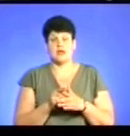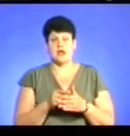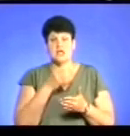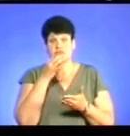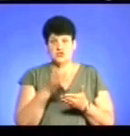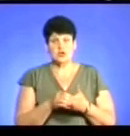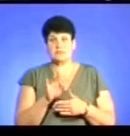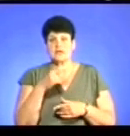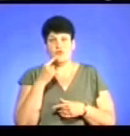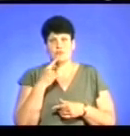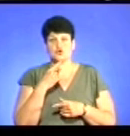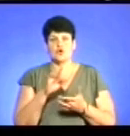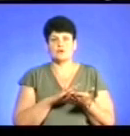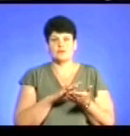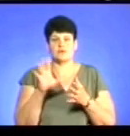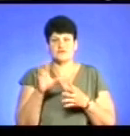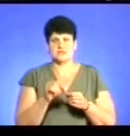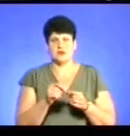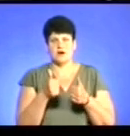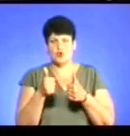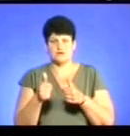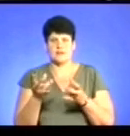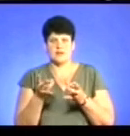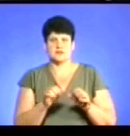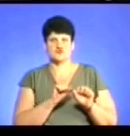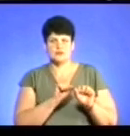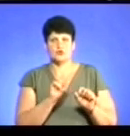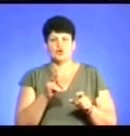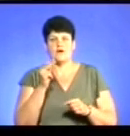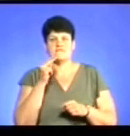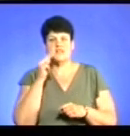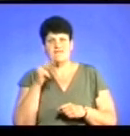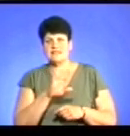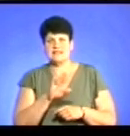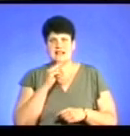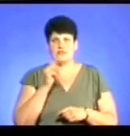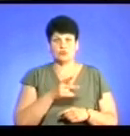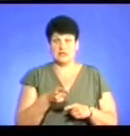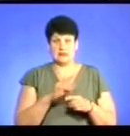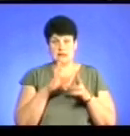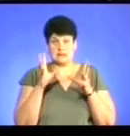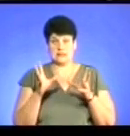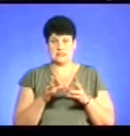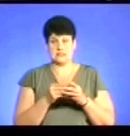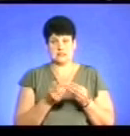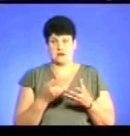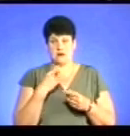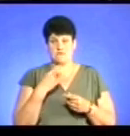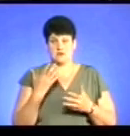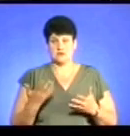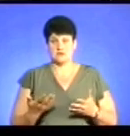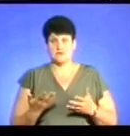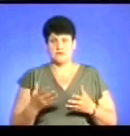що все роми такі хороші, давайте будемо їх захищати, і тих, хто виноват, і тих, хто не виновен. Але так нельзя обобщати весь народ. Ми